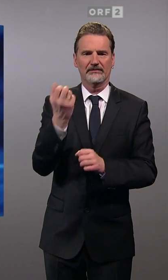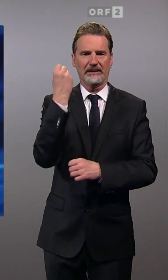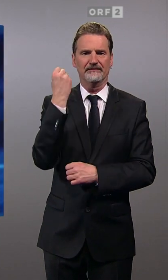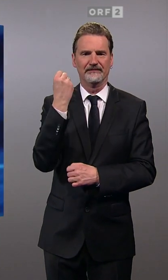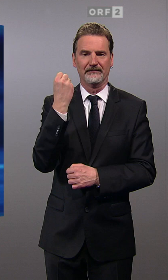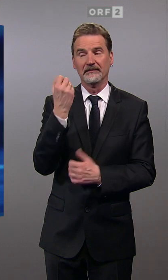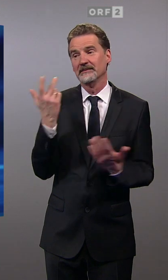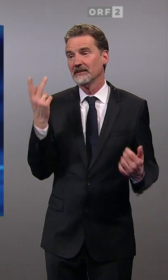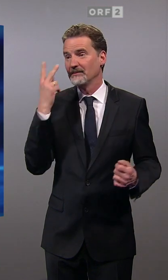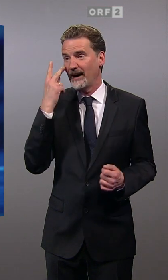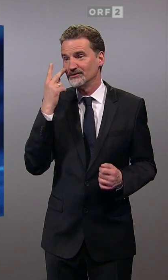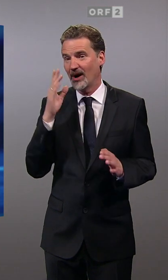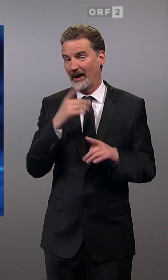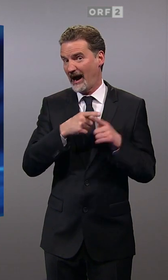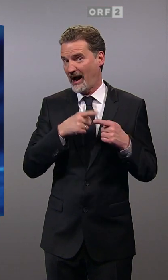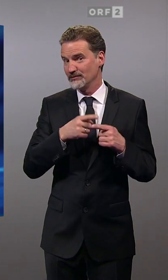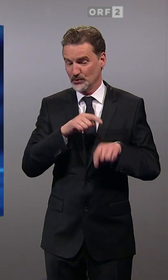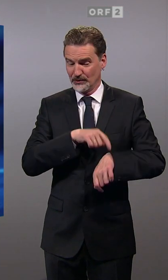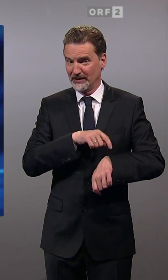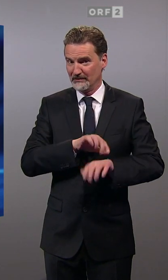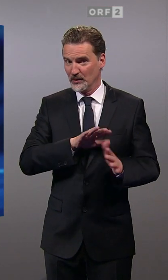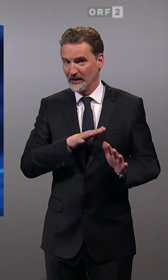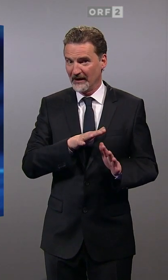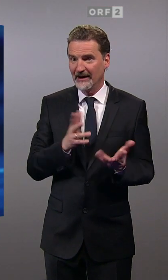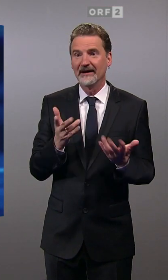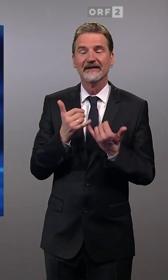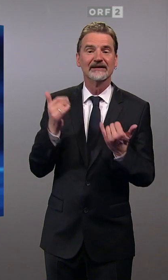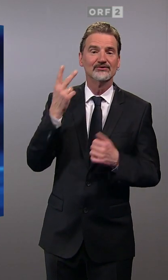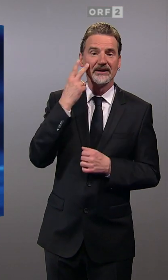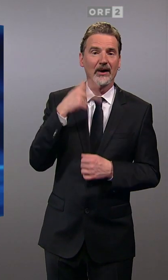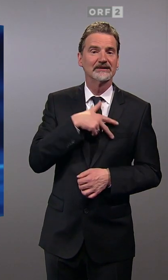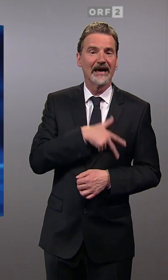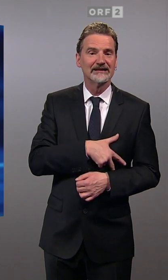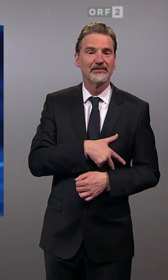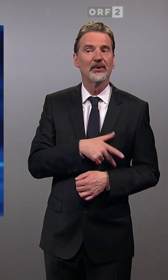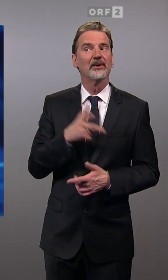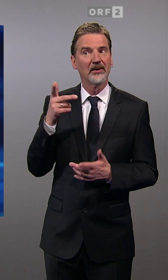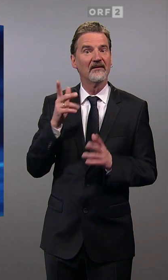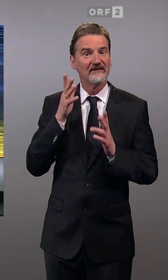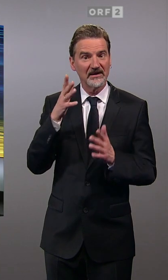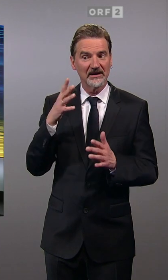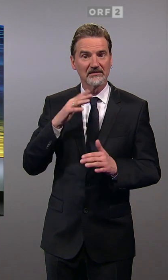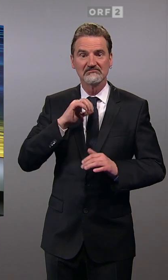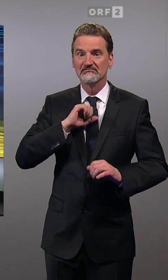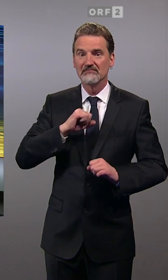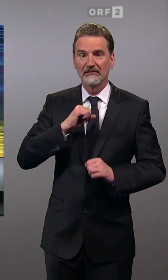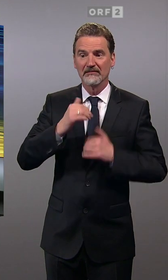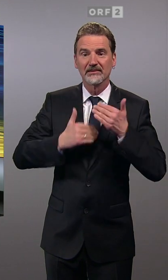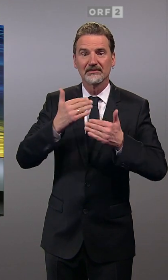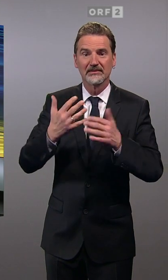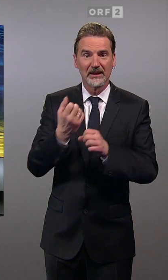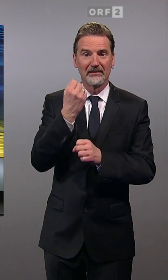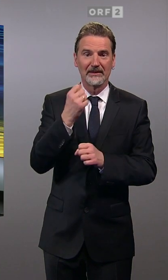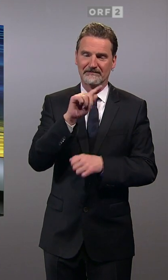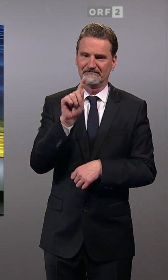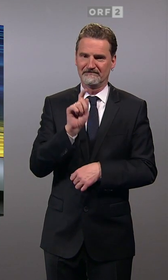Das werden wir sehen in einer halben Stunde jedenfalls, wie die SPÖ das Ding rocken wird. Hans Bürger, die Wahrscheinlichkeit,